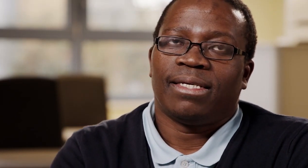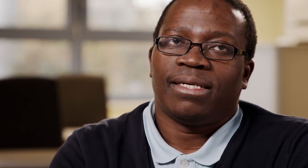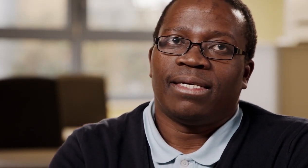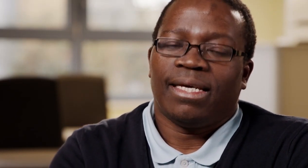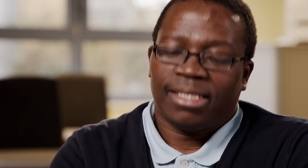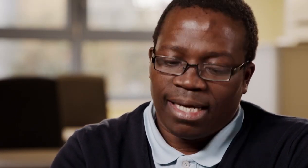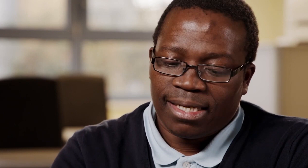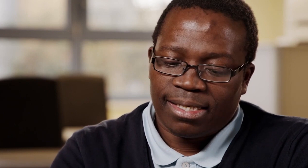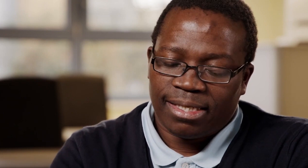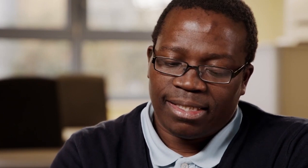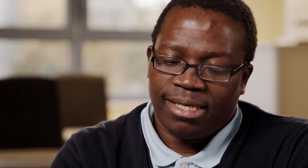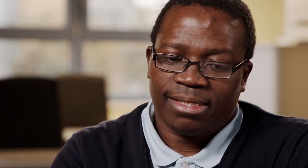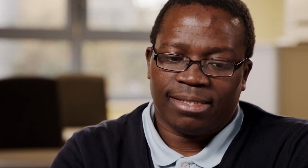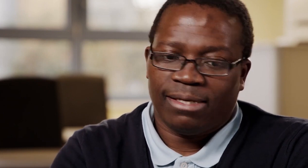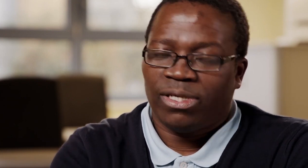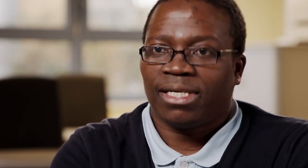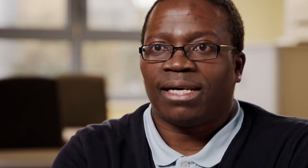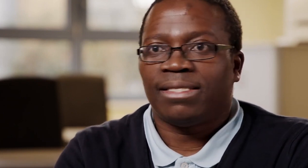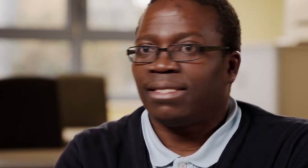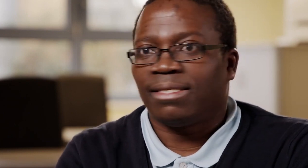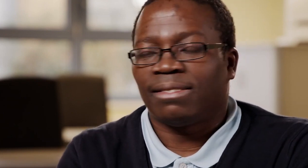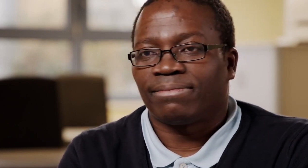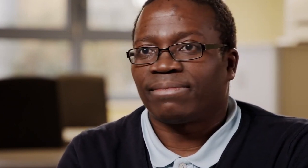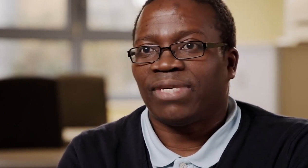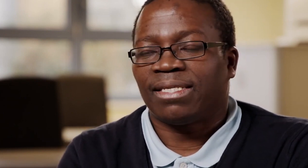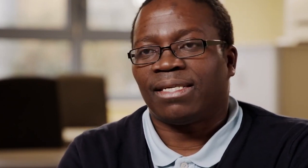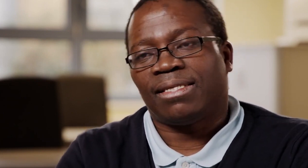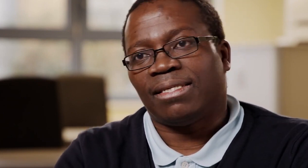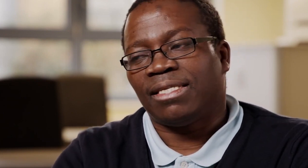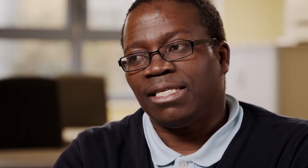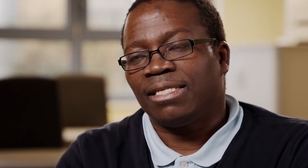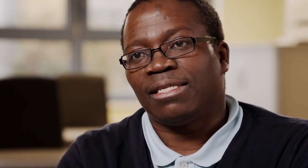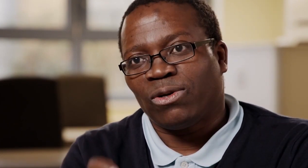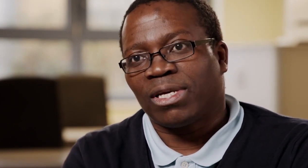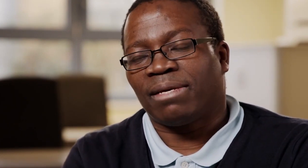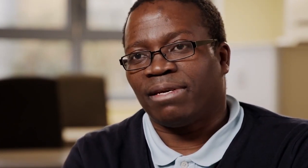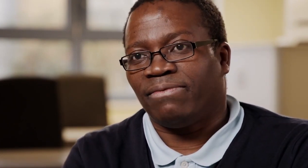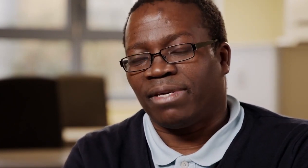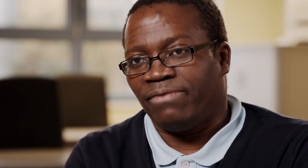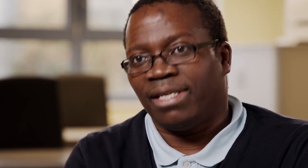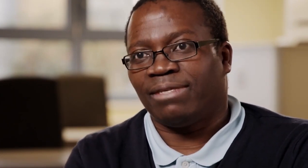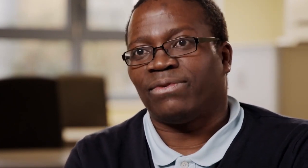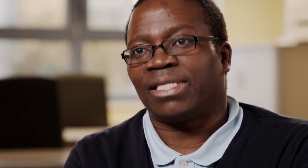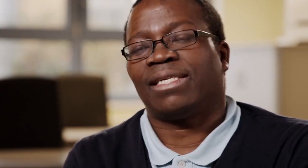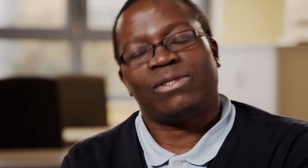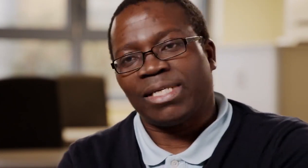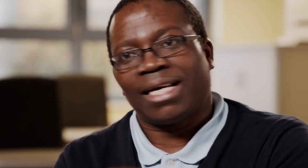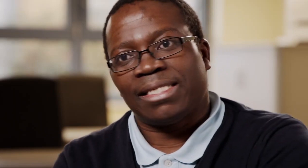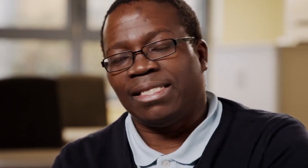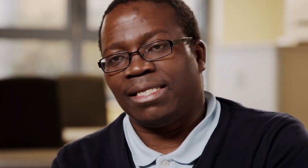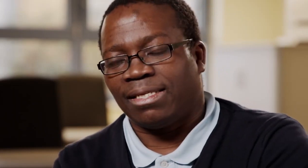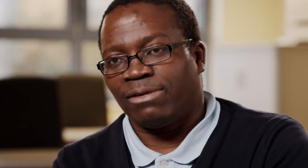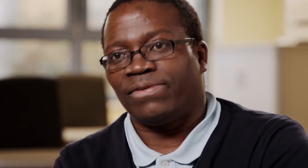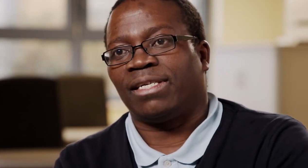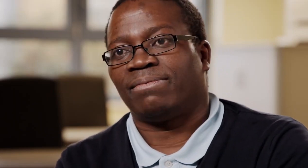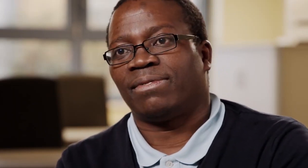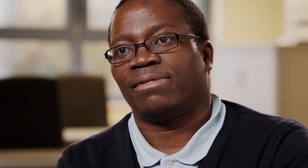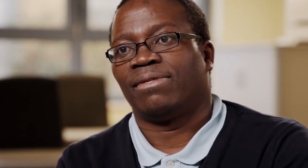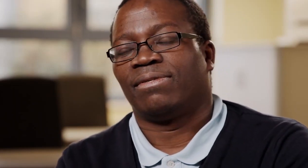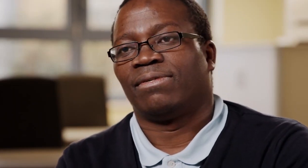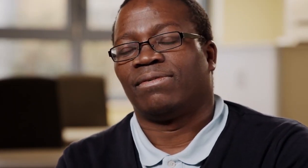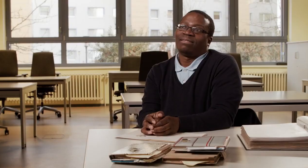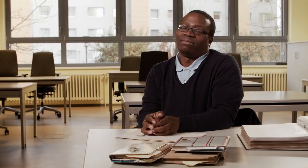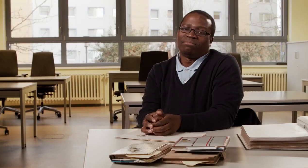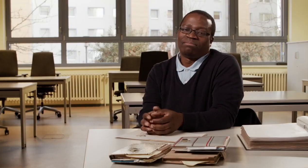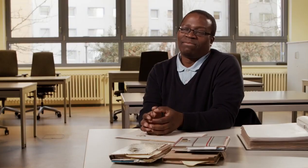Das heißt, es lag tatsächlich, dass die Leute gar nicht, dass die Schicht so gewählt wurde, dass die Leute gar nicht getroffen haben.